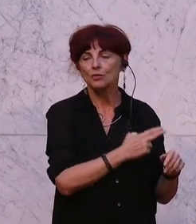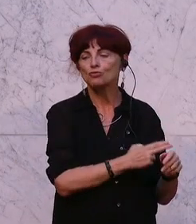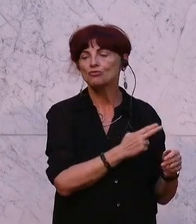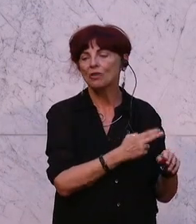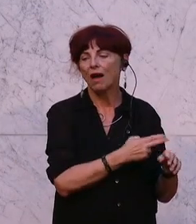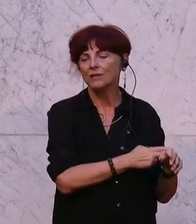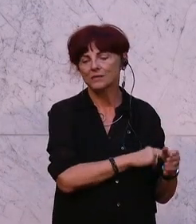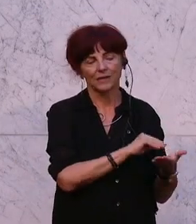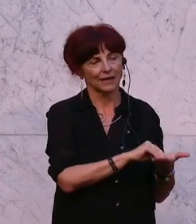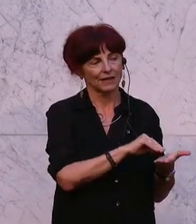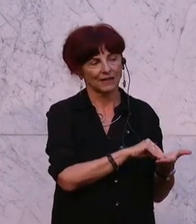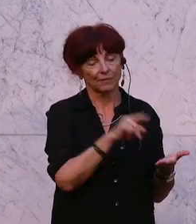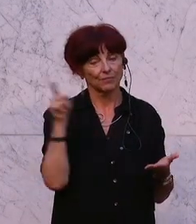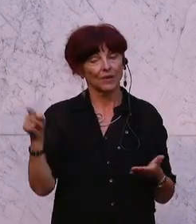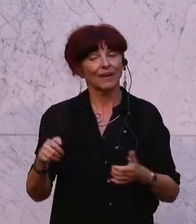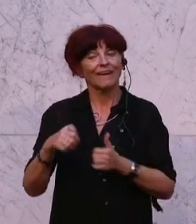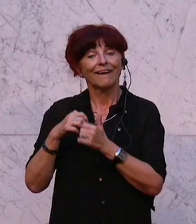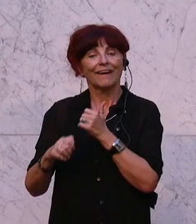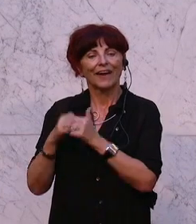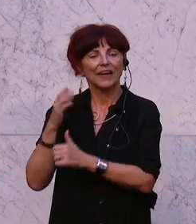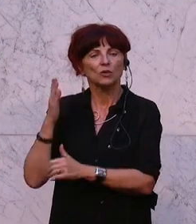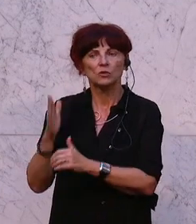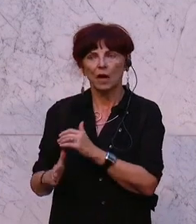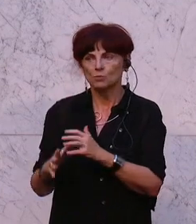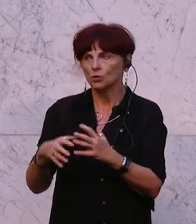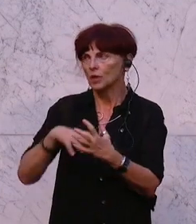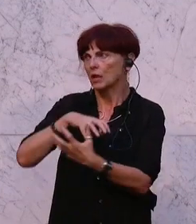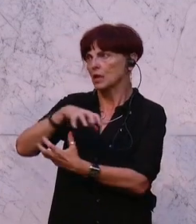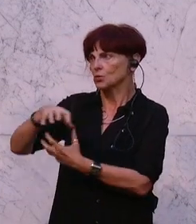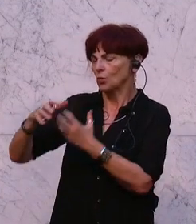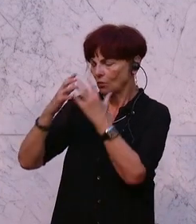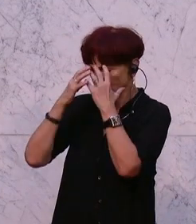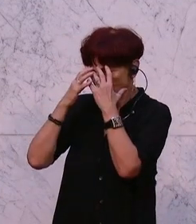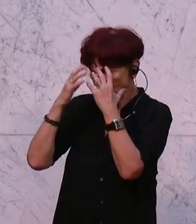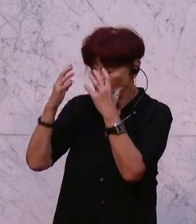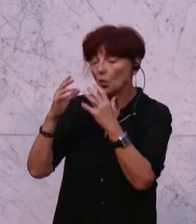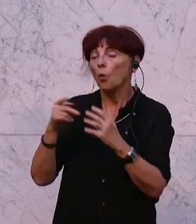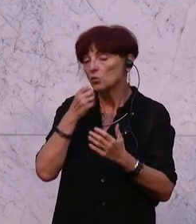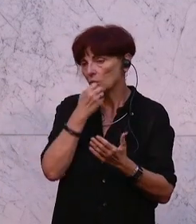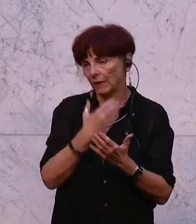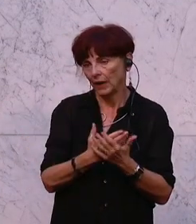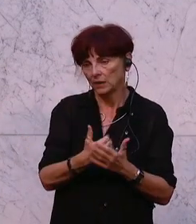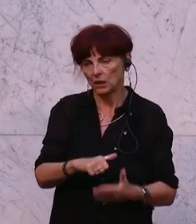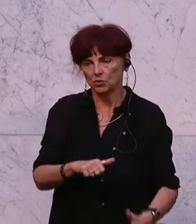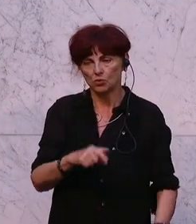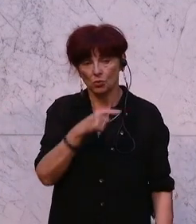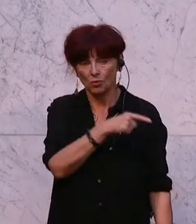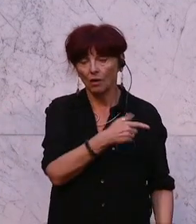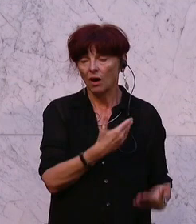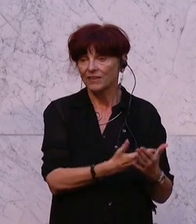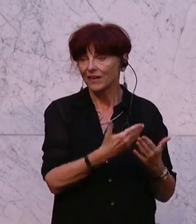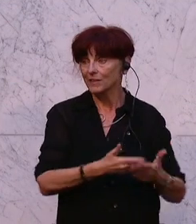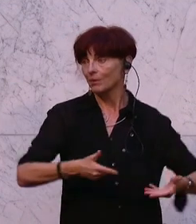Der desaströse Rechnungsabschluss 2022 und der zugehörige Rechnungshofbericht sind wahrlich kein Anlass für